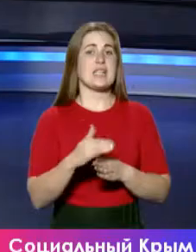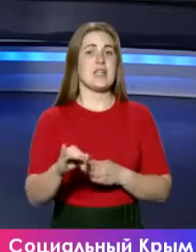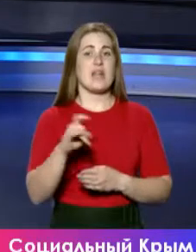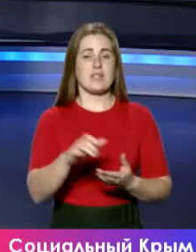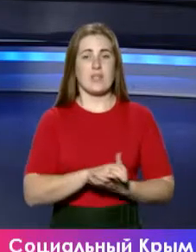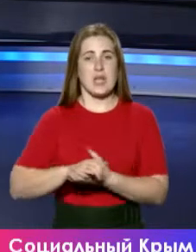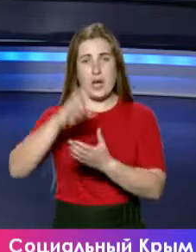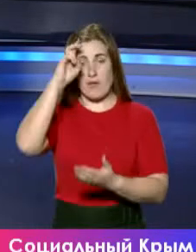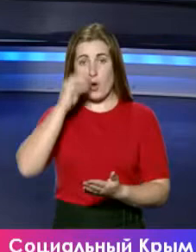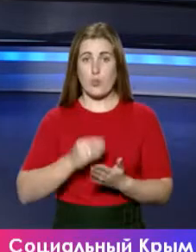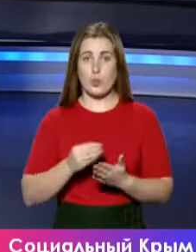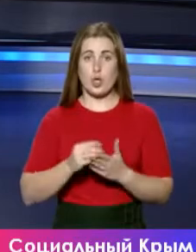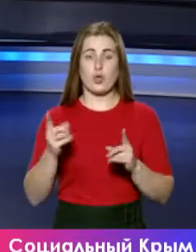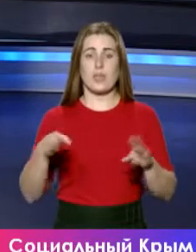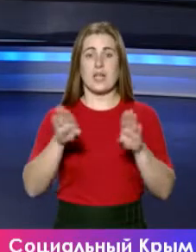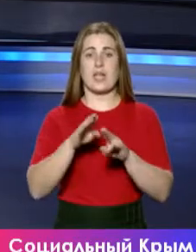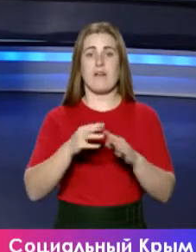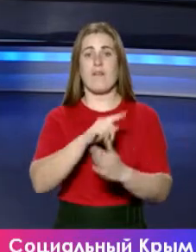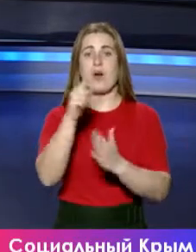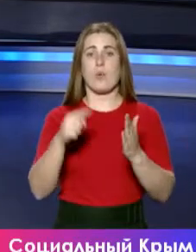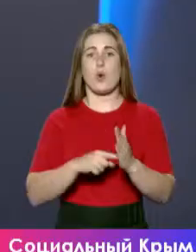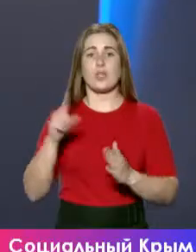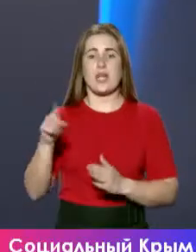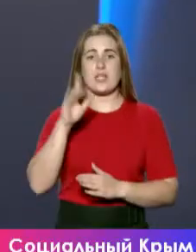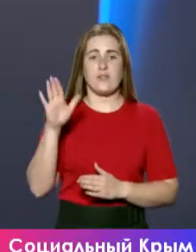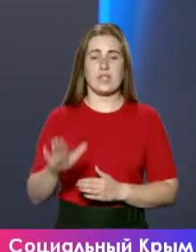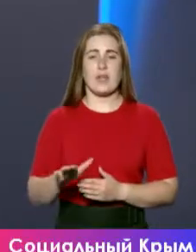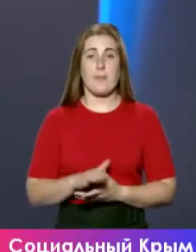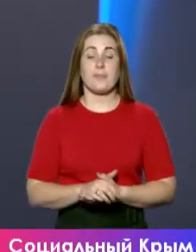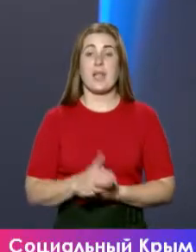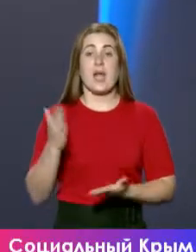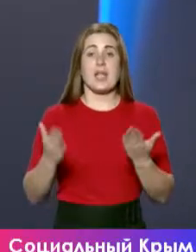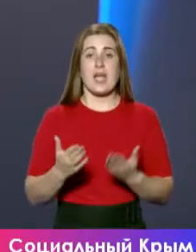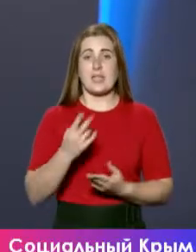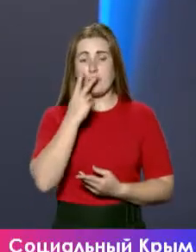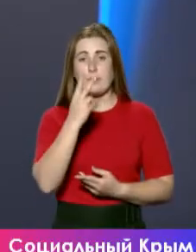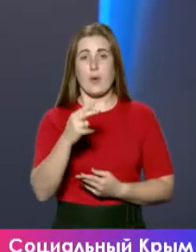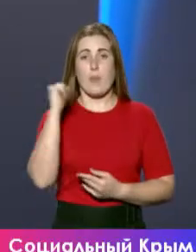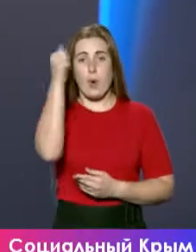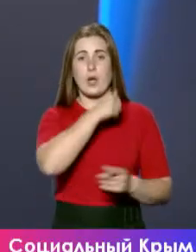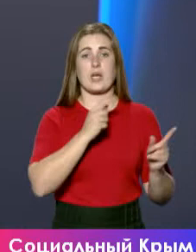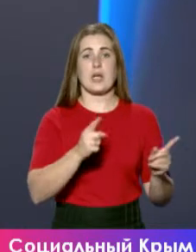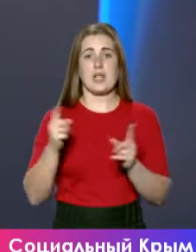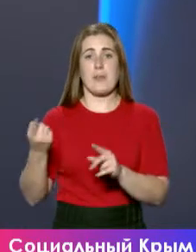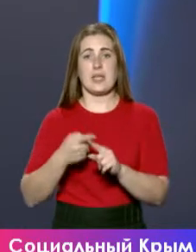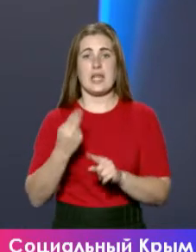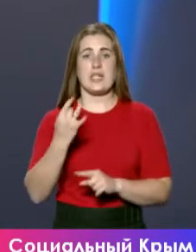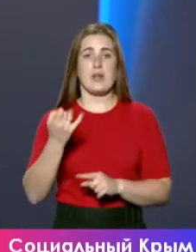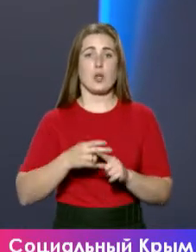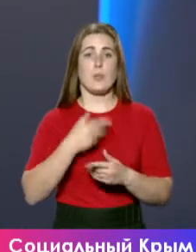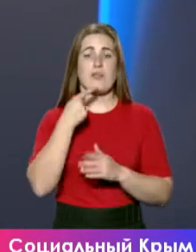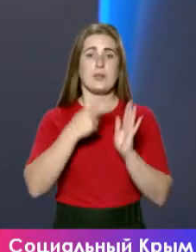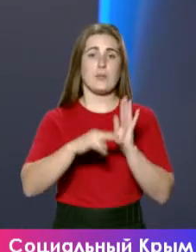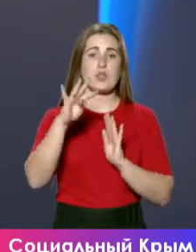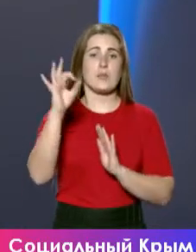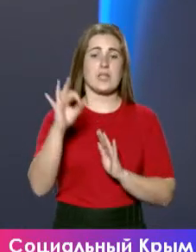федерального бюджета, чтобы закрыть этот вопрос раз и навсегда. Ну вот если взять по годам примерно вот эта цифра, о которой мы сейчас говорим, до 70 с небольшим